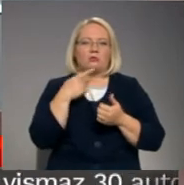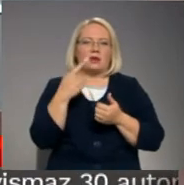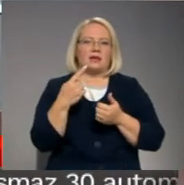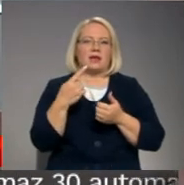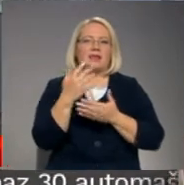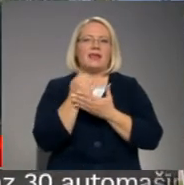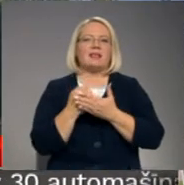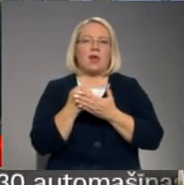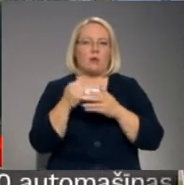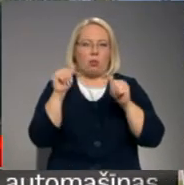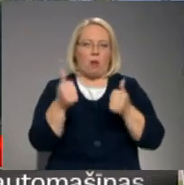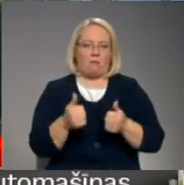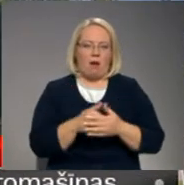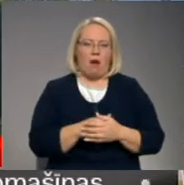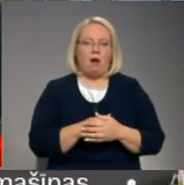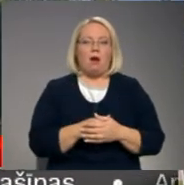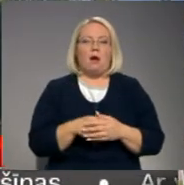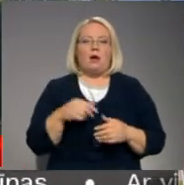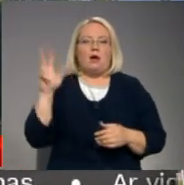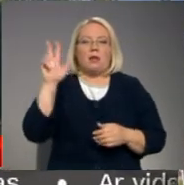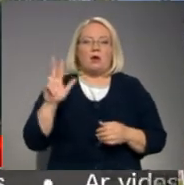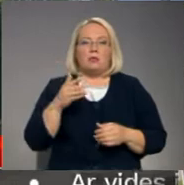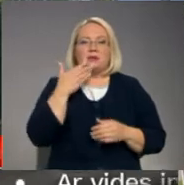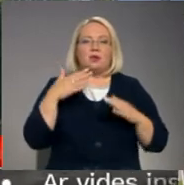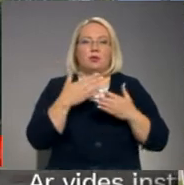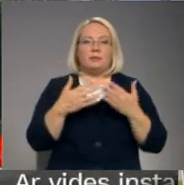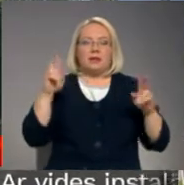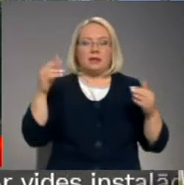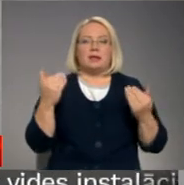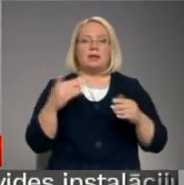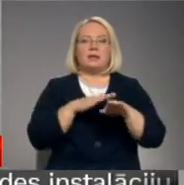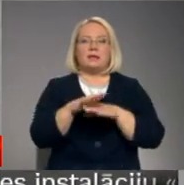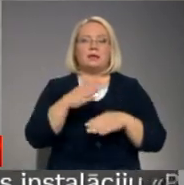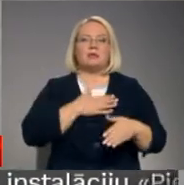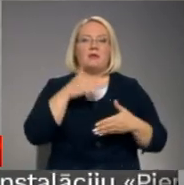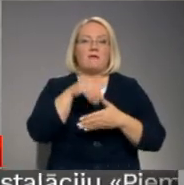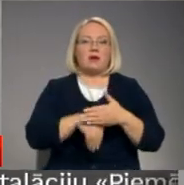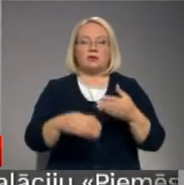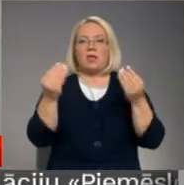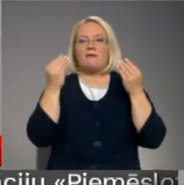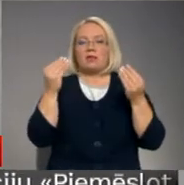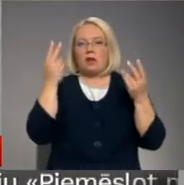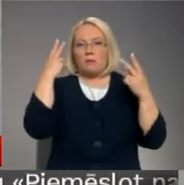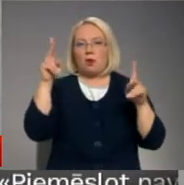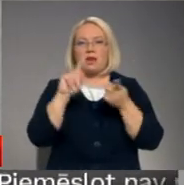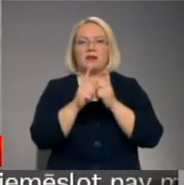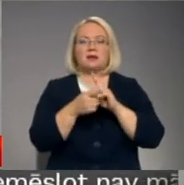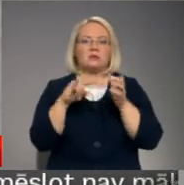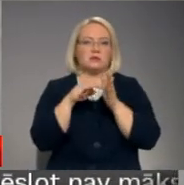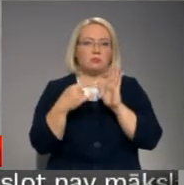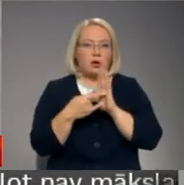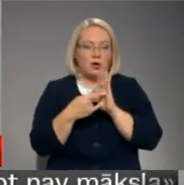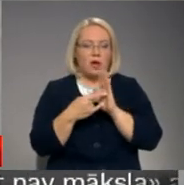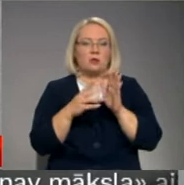Akcijas sabiedrība Daugavpils iltumtīkli šobrīd īstenosā vēsturē vērinīgāko modernizācijas projektu.